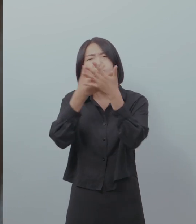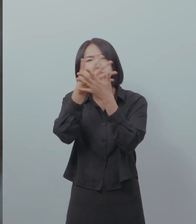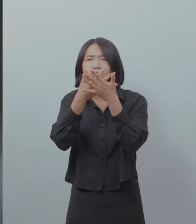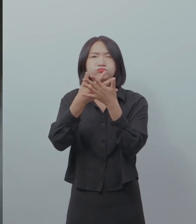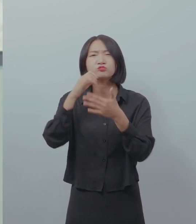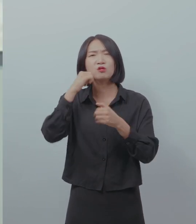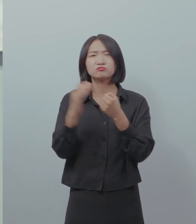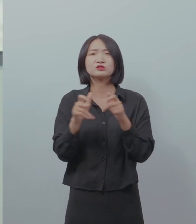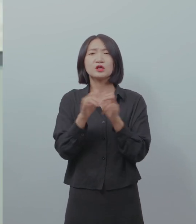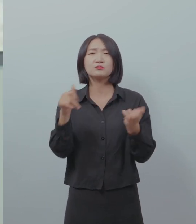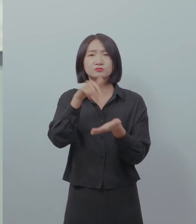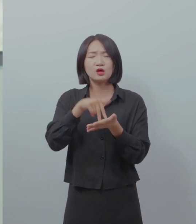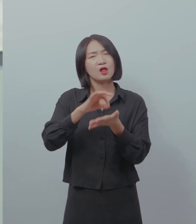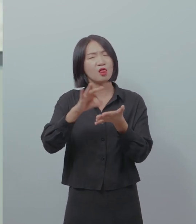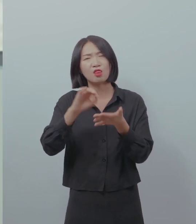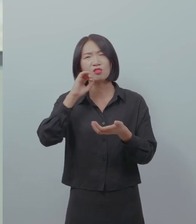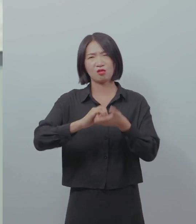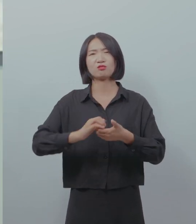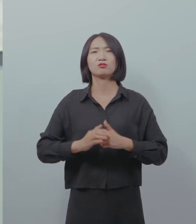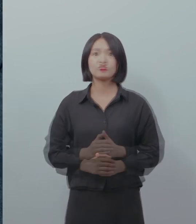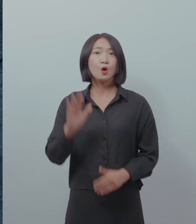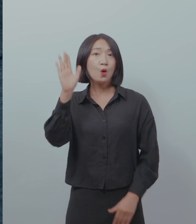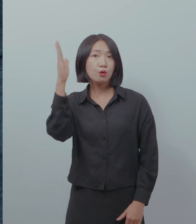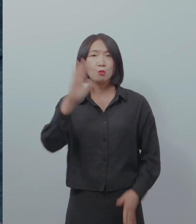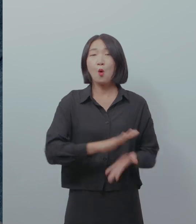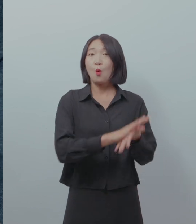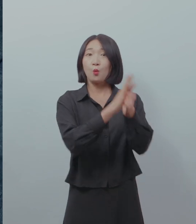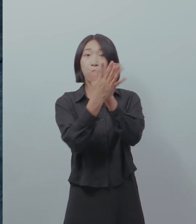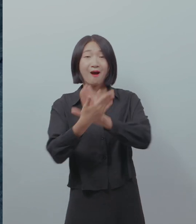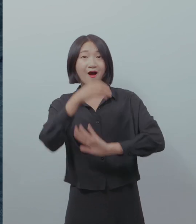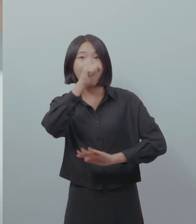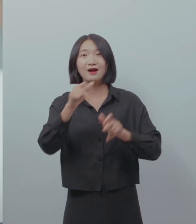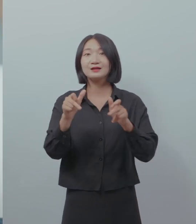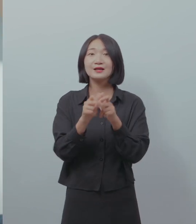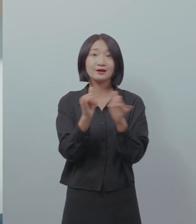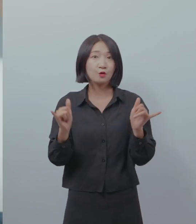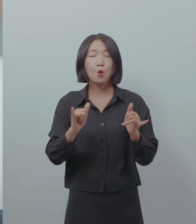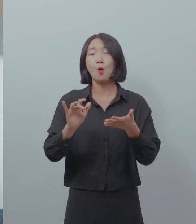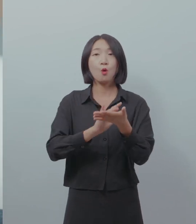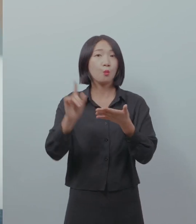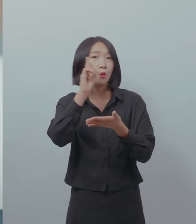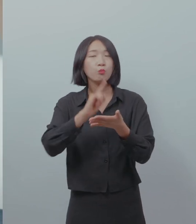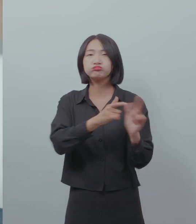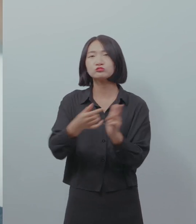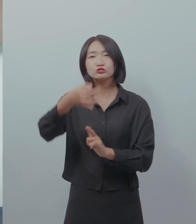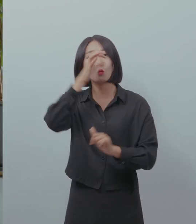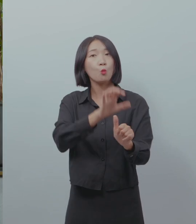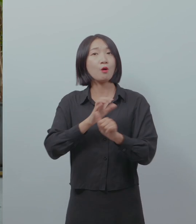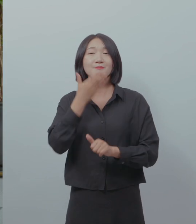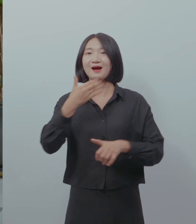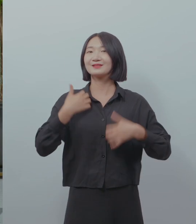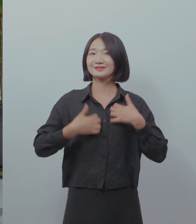알기가 어려워서 장애인들이 쓰기 어려워하는 부분이 있어 최근에는 많이 좋아져서 장애인들도 충분히 스마트폰 내에 있는